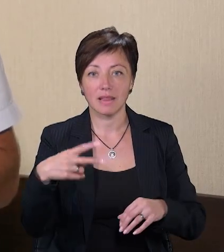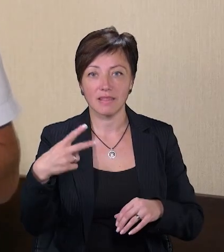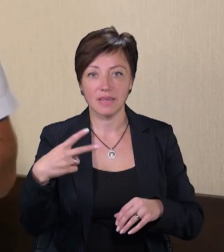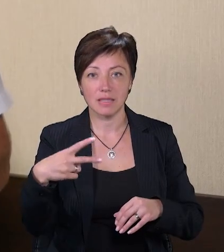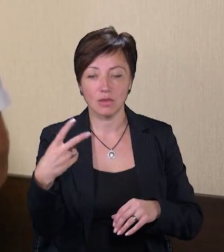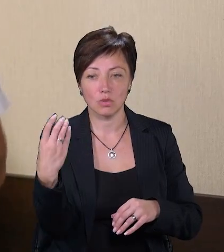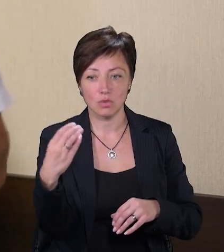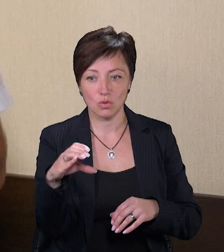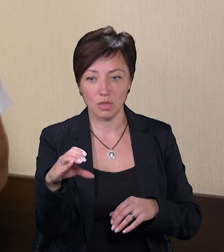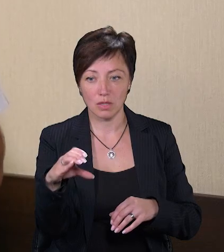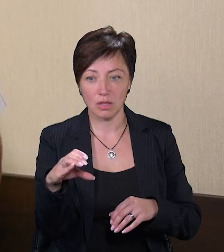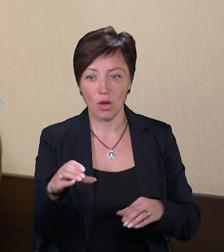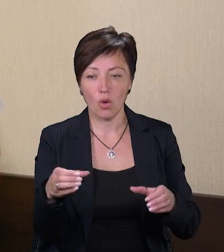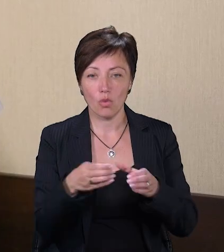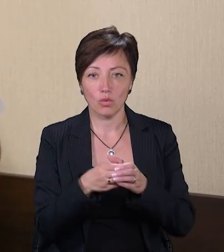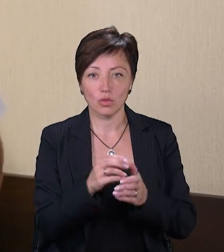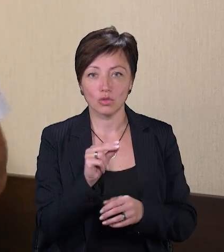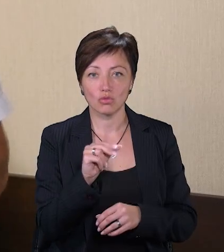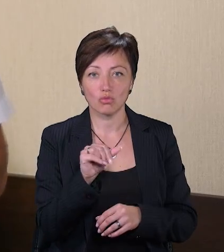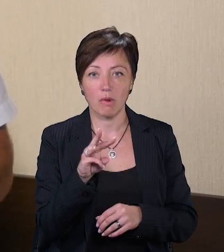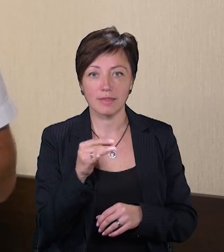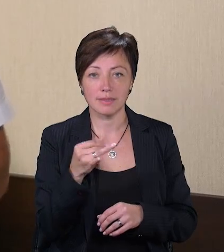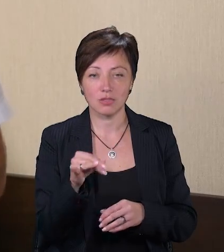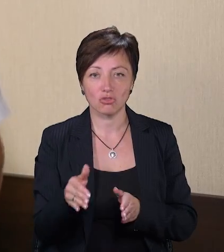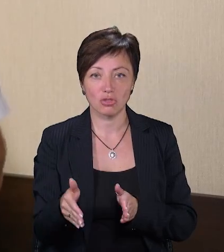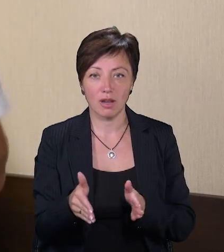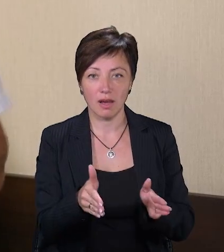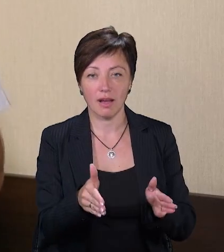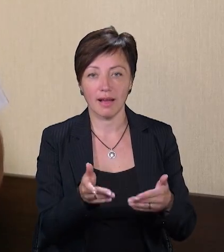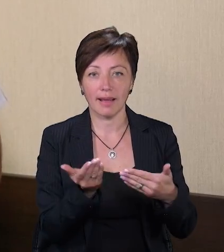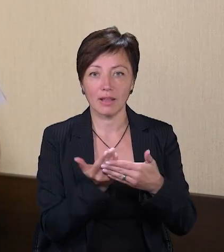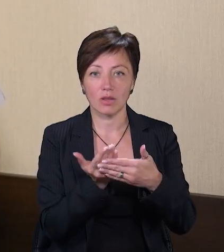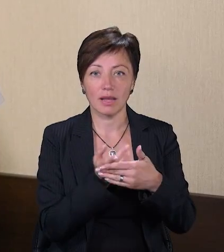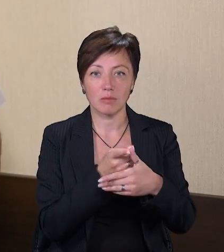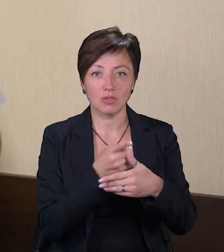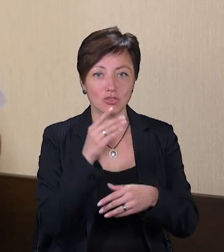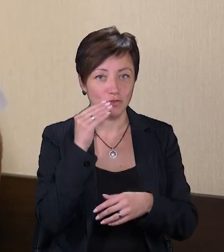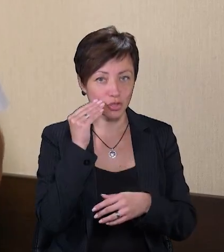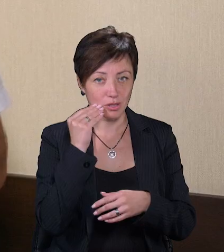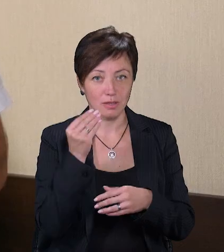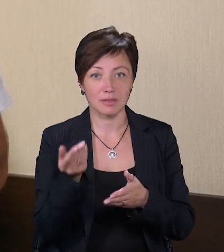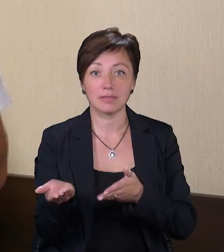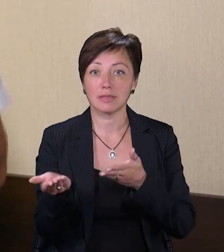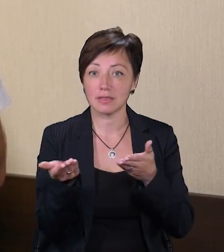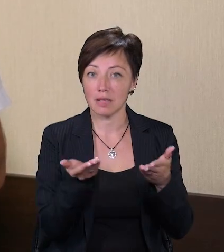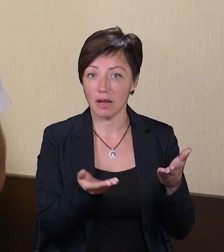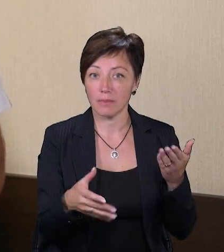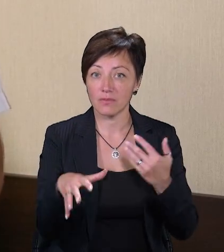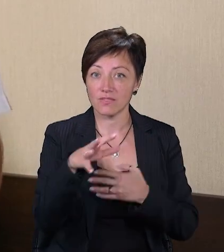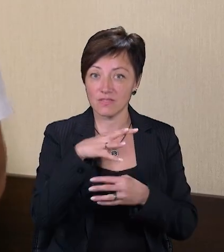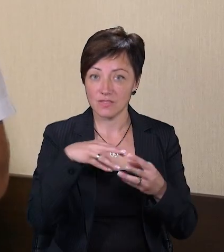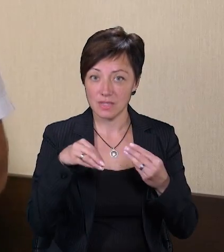століття» від гурту «Чумацький шлях» в кінотеатрі імені Шевченка. Тому закликаємо усіх,